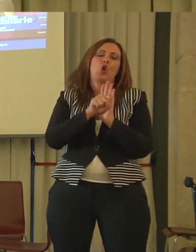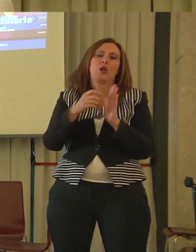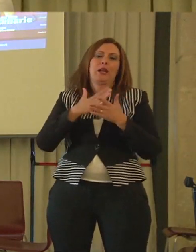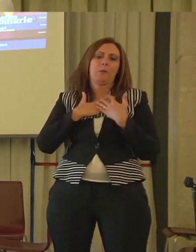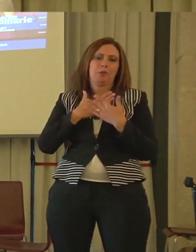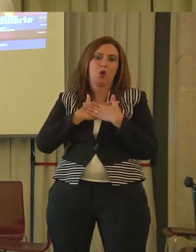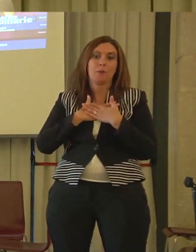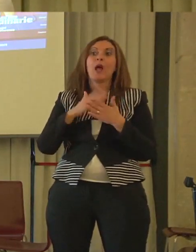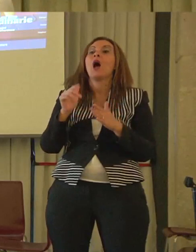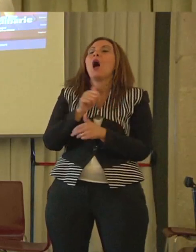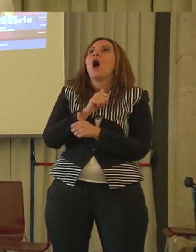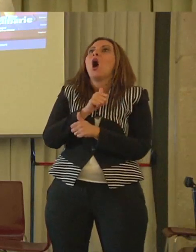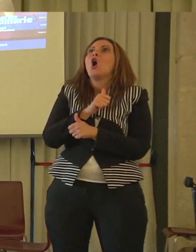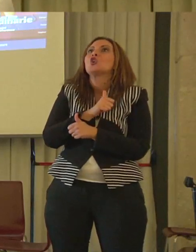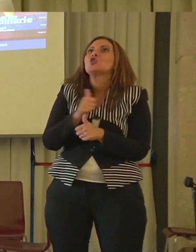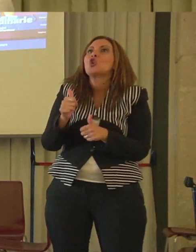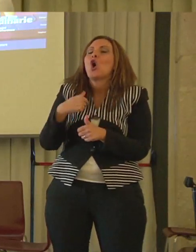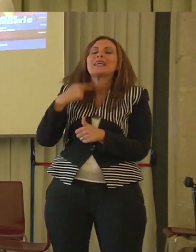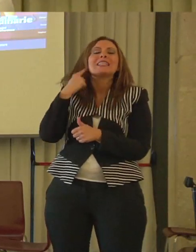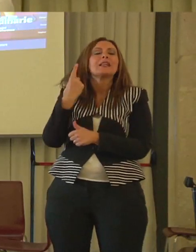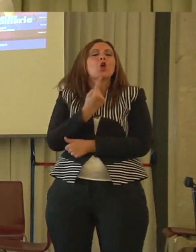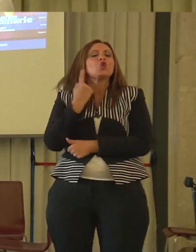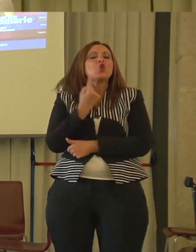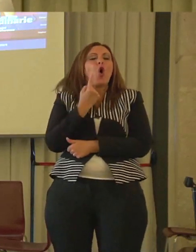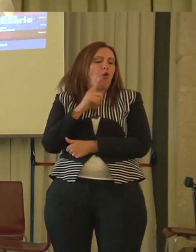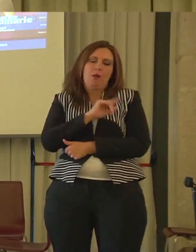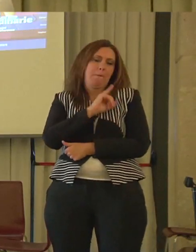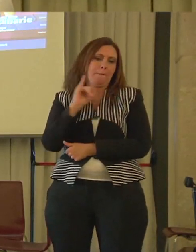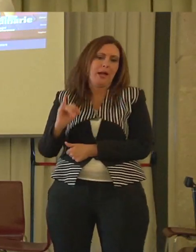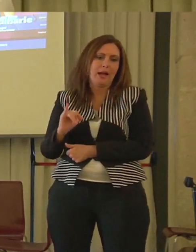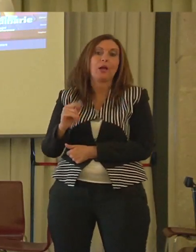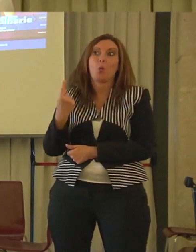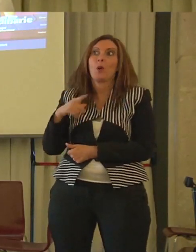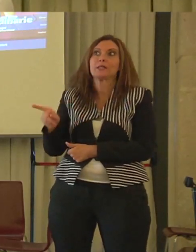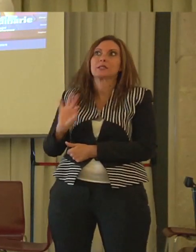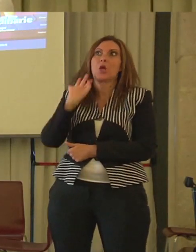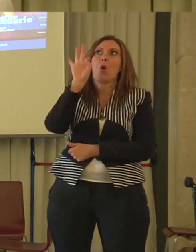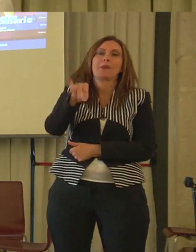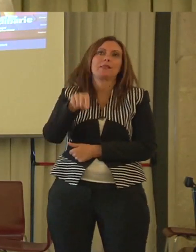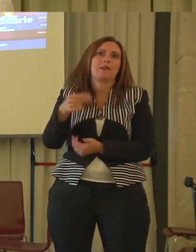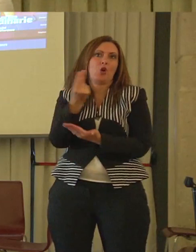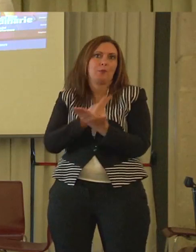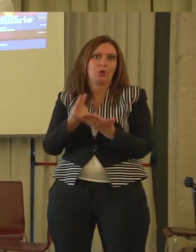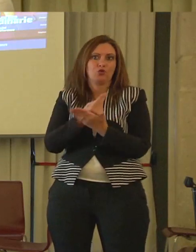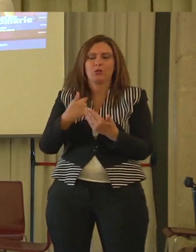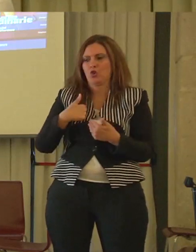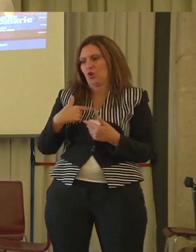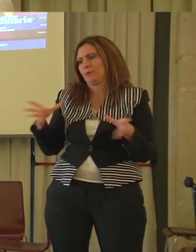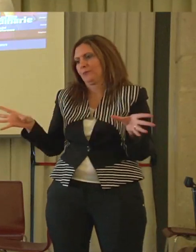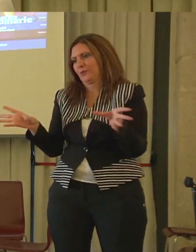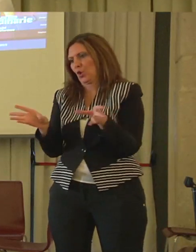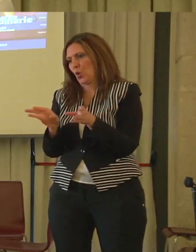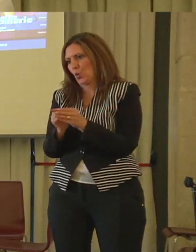di non sentirsi soli. E questo è il vero successo di questo progetto. Ora, io sto per concludere.